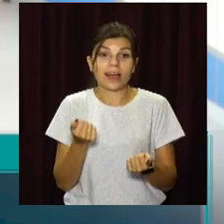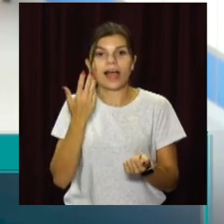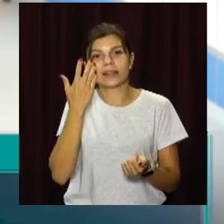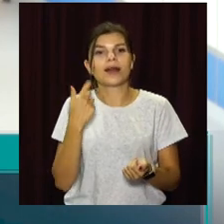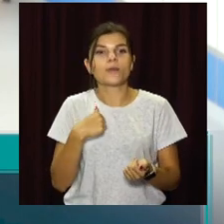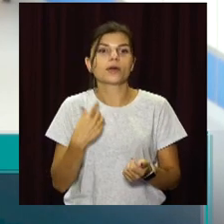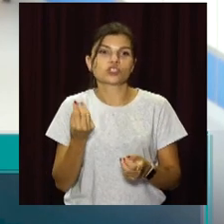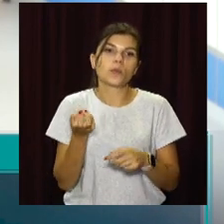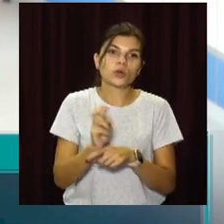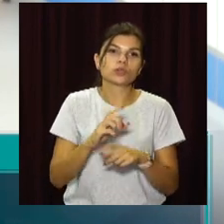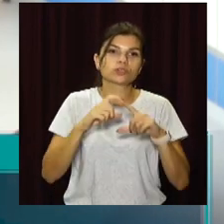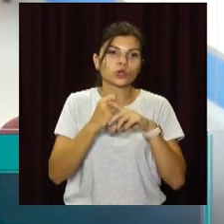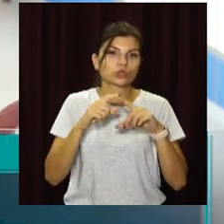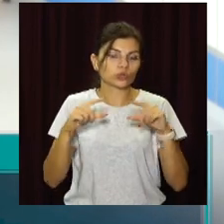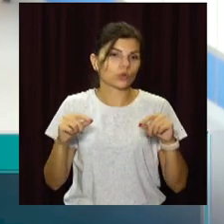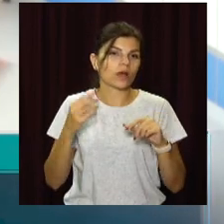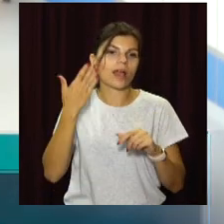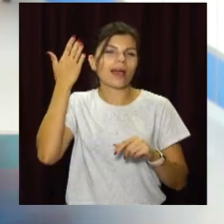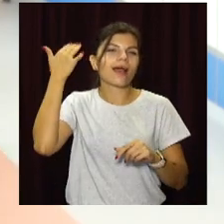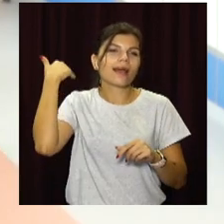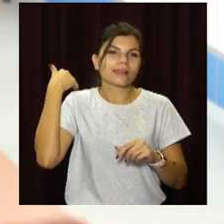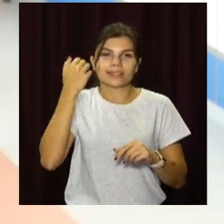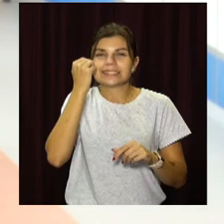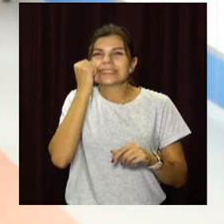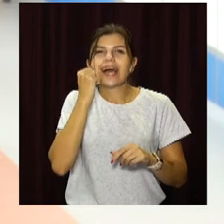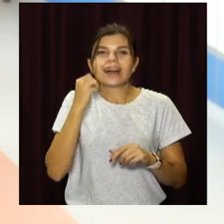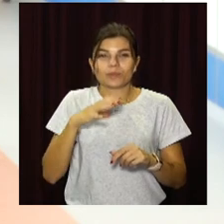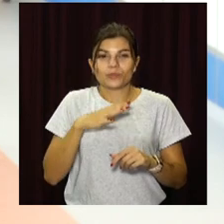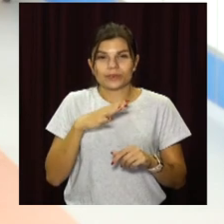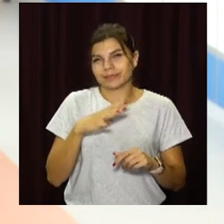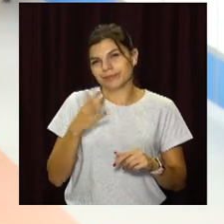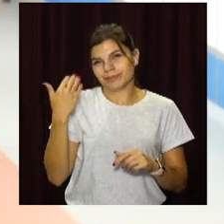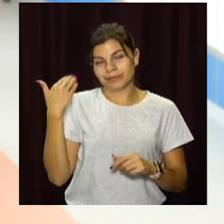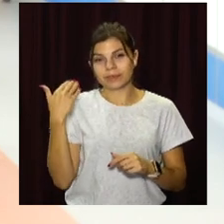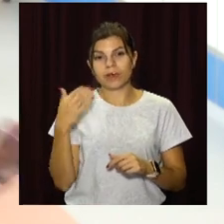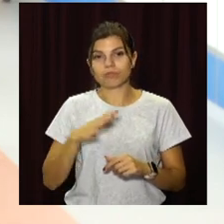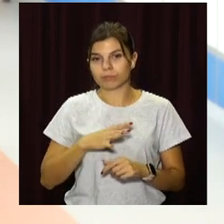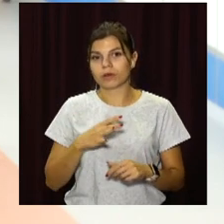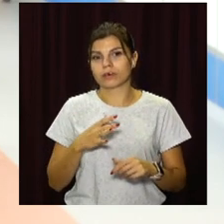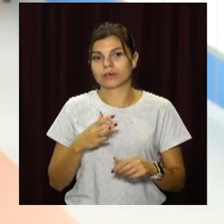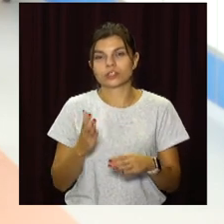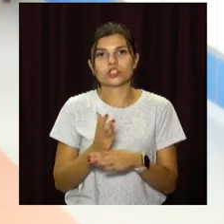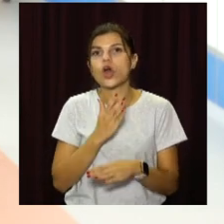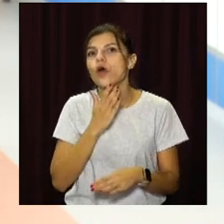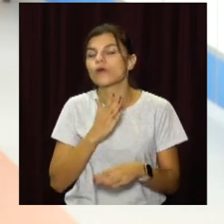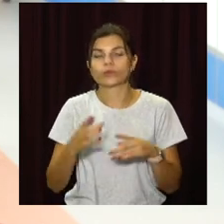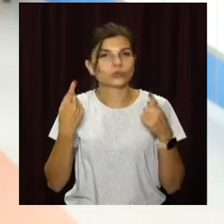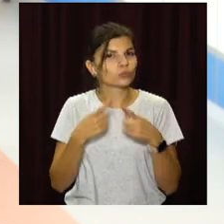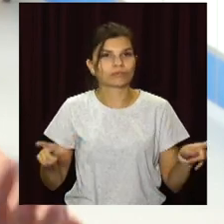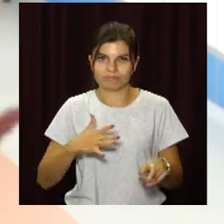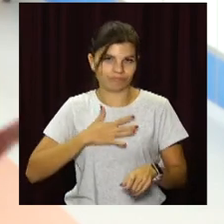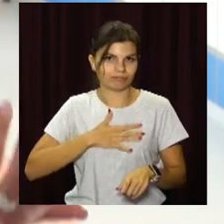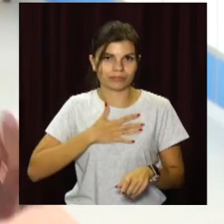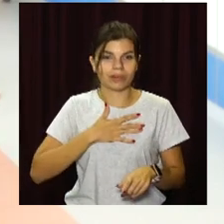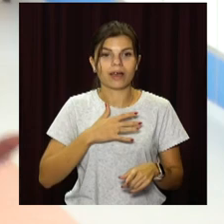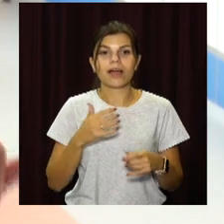ще приходили до школи, яка була в старому варіанті, так скажемо, то це була кардинально інша школа. Навіть